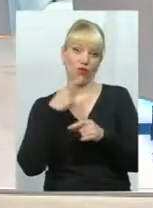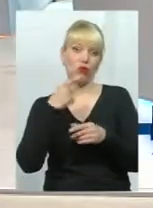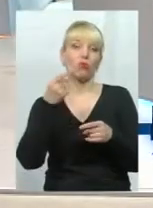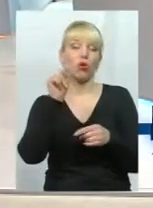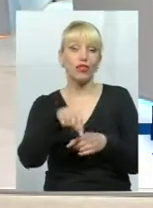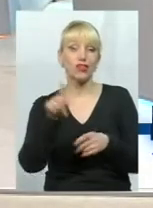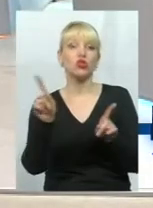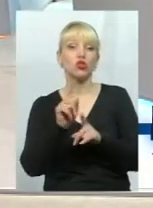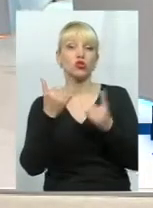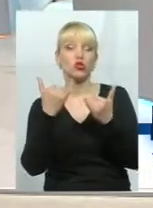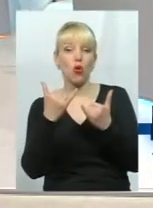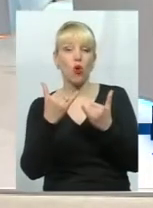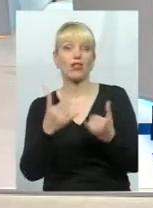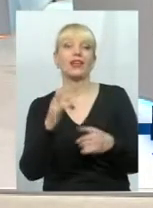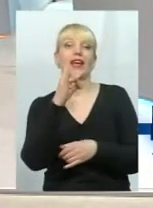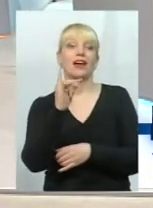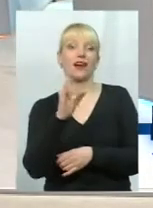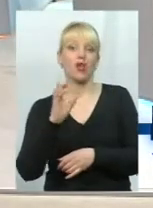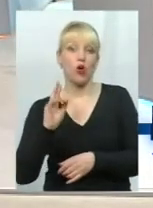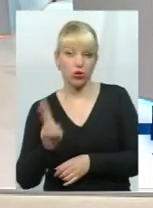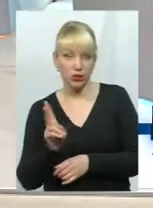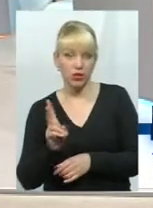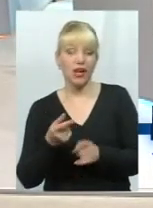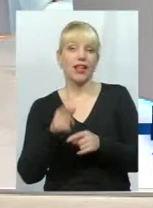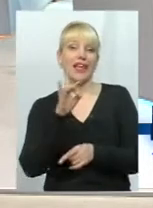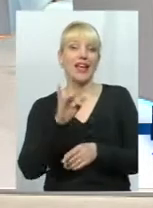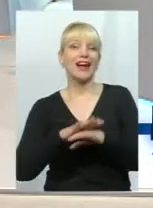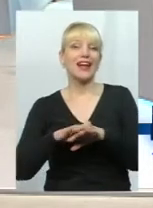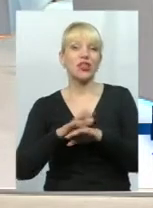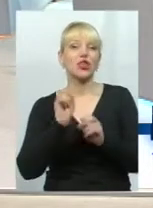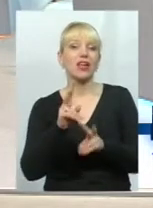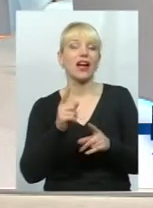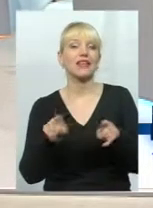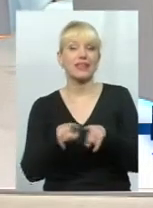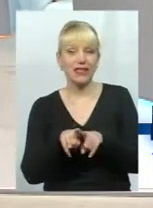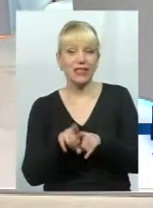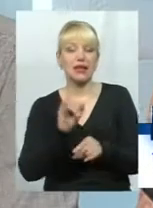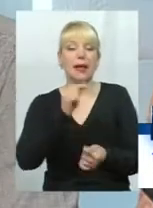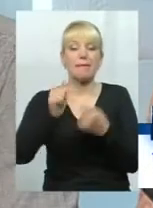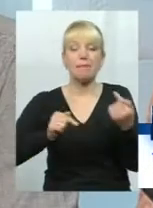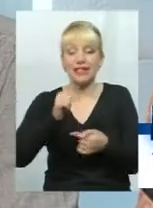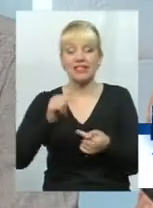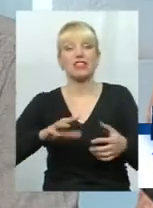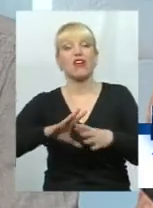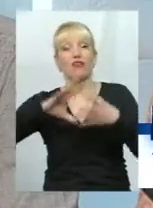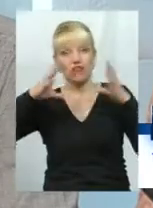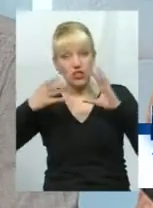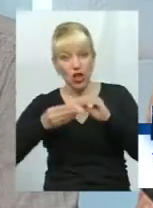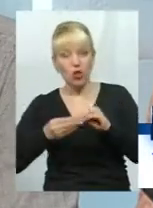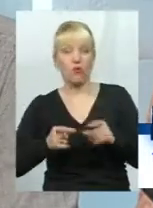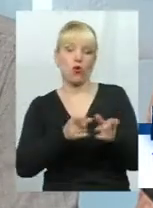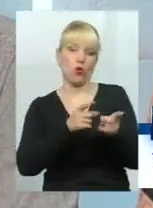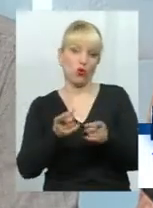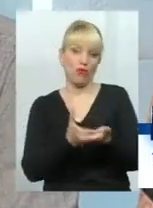ринок і ринок, як такий, і бізнес в цілому готовий сплочувати